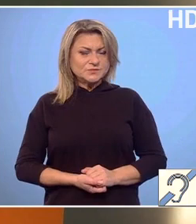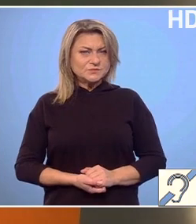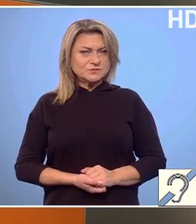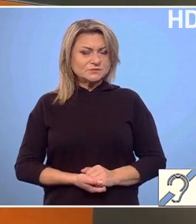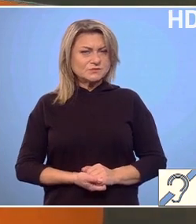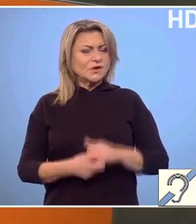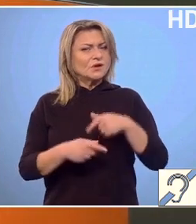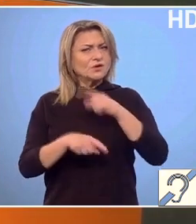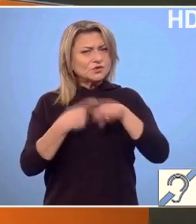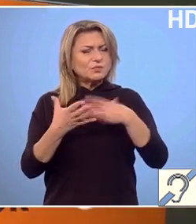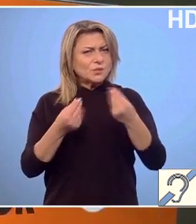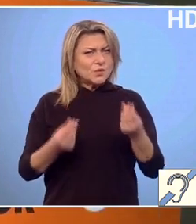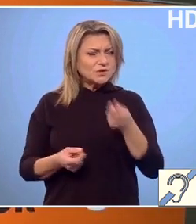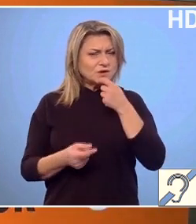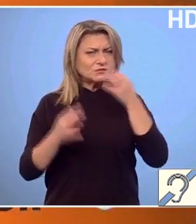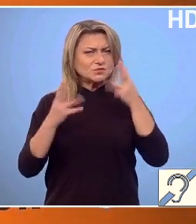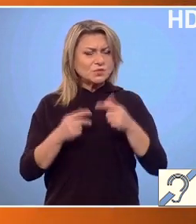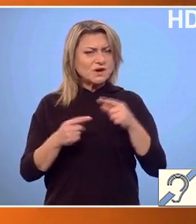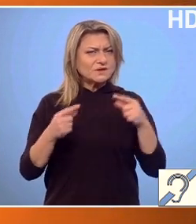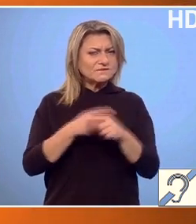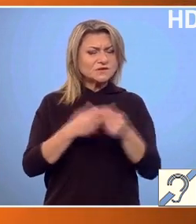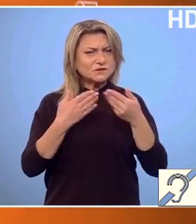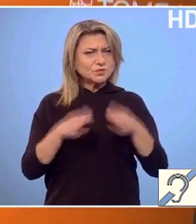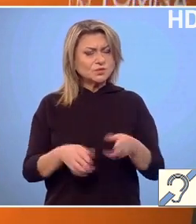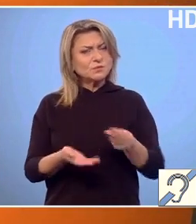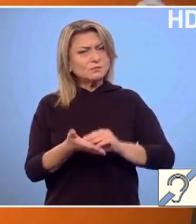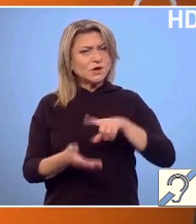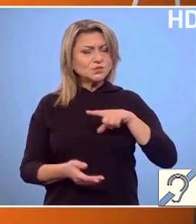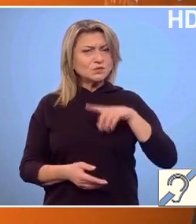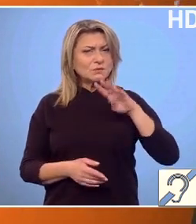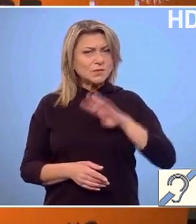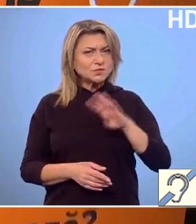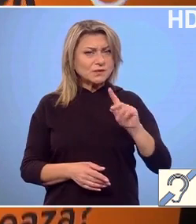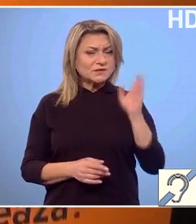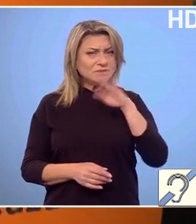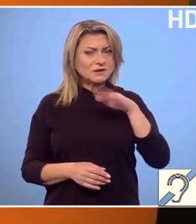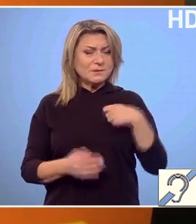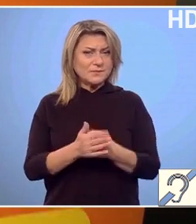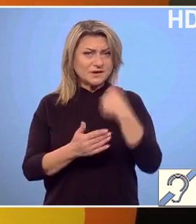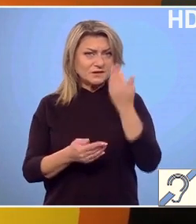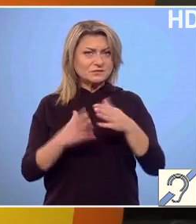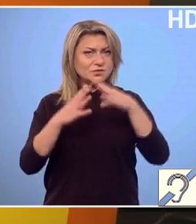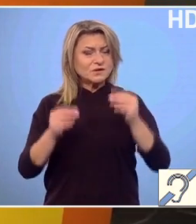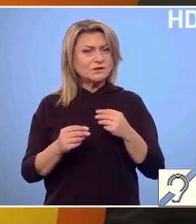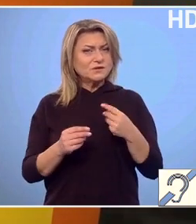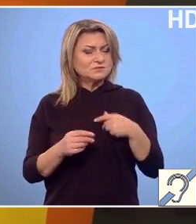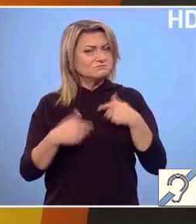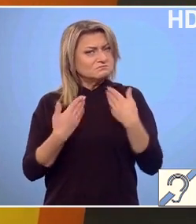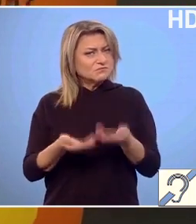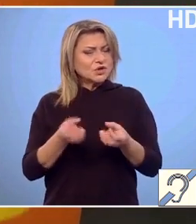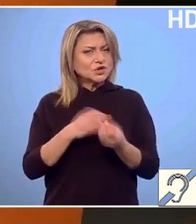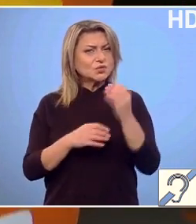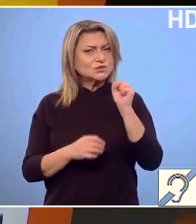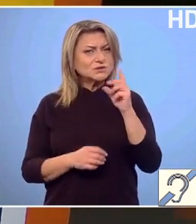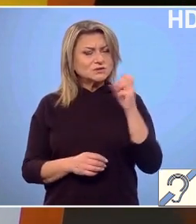După ani buni de așteptare, numărătoarea inversa a început. Mai sunt doar 44 de zile până când România va dispune de un nou